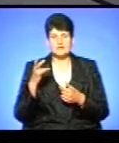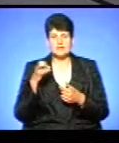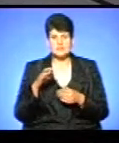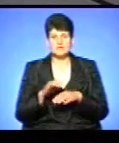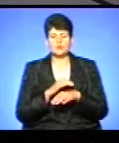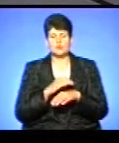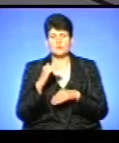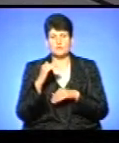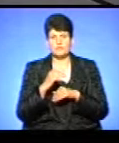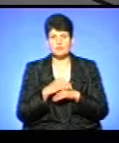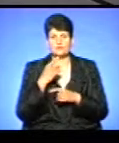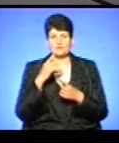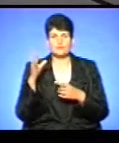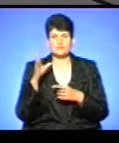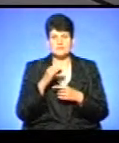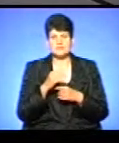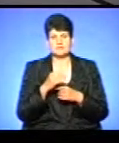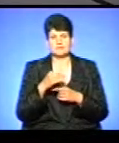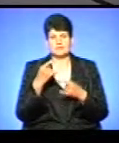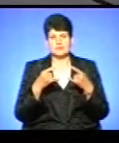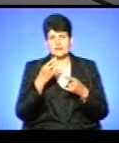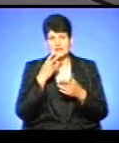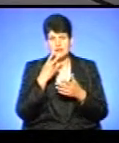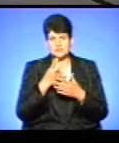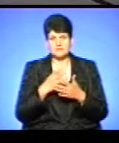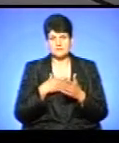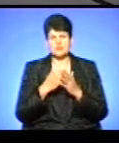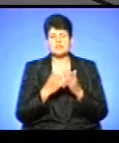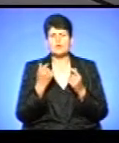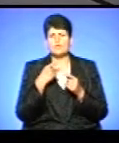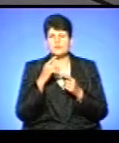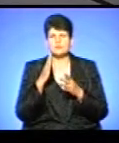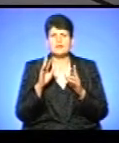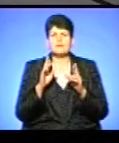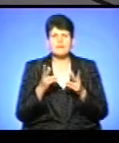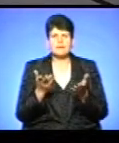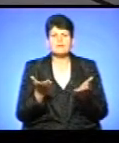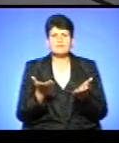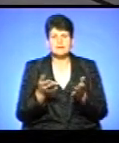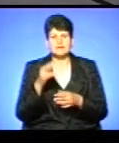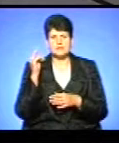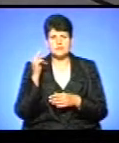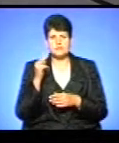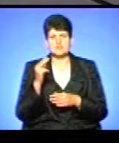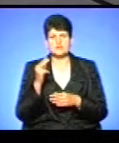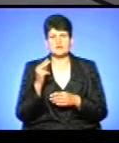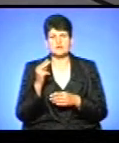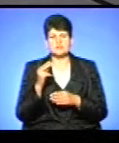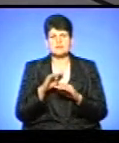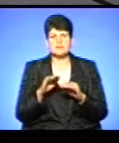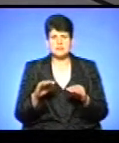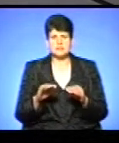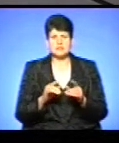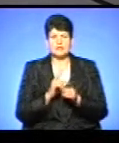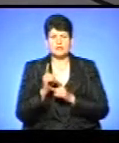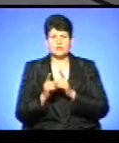доброго вечора, кажу усім глядачам нашого каналу. Сьогодні будемо говорити про те, як і де навчаються учні реорганізованої обласної